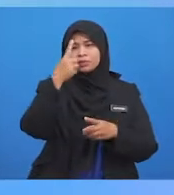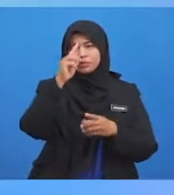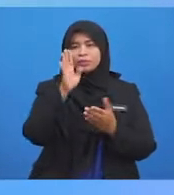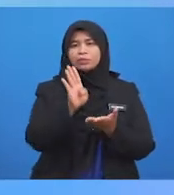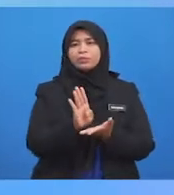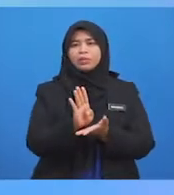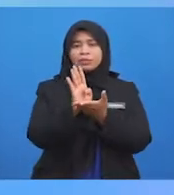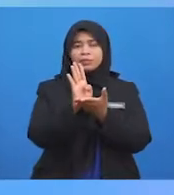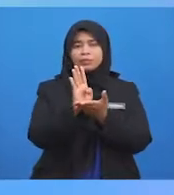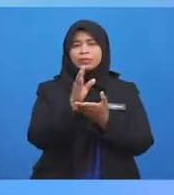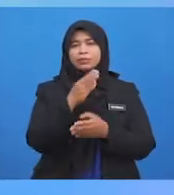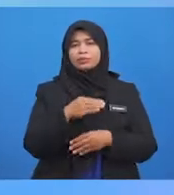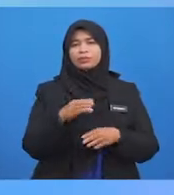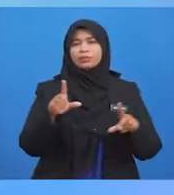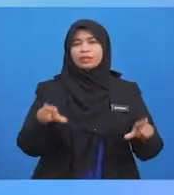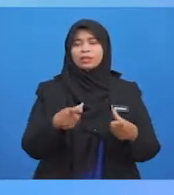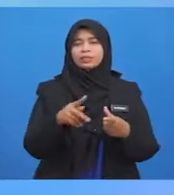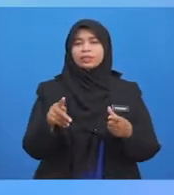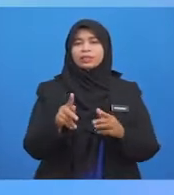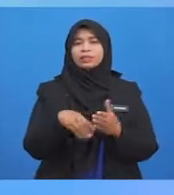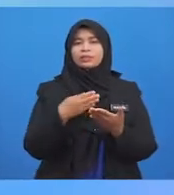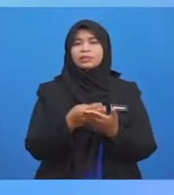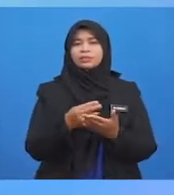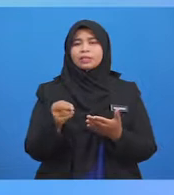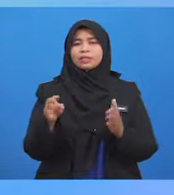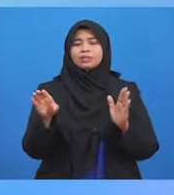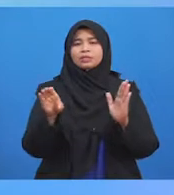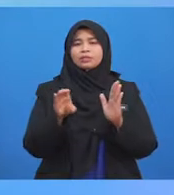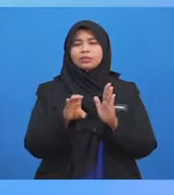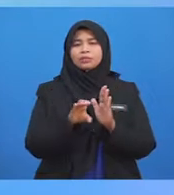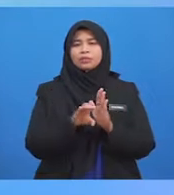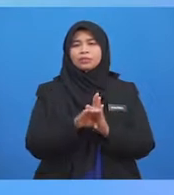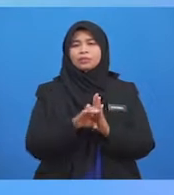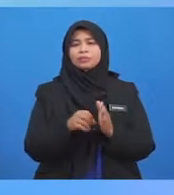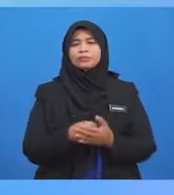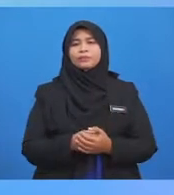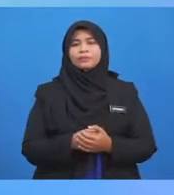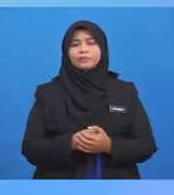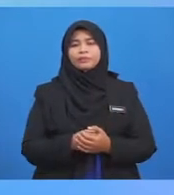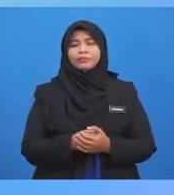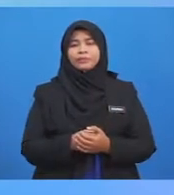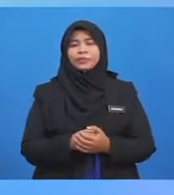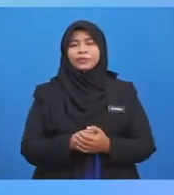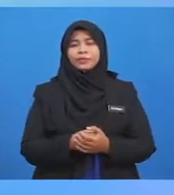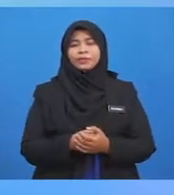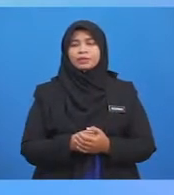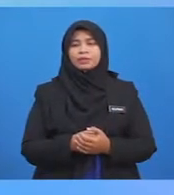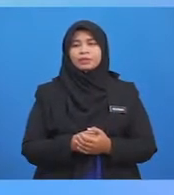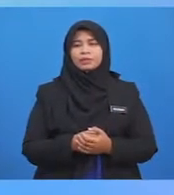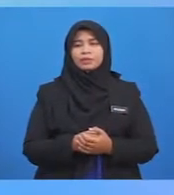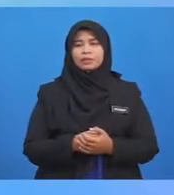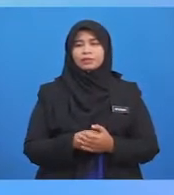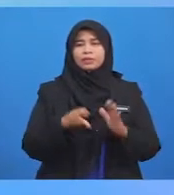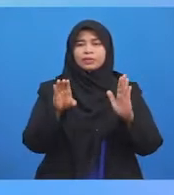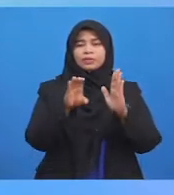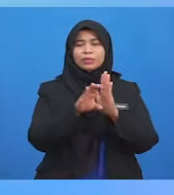Membantu Melakukan Kebajikan Pendek Kata Bukan Berorientasikan Keuntungan